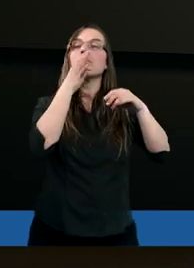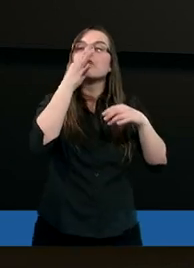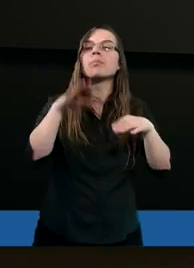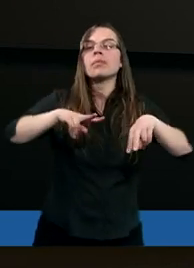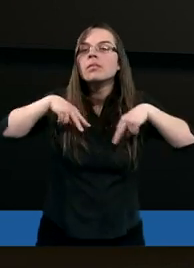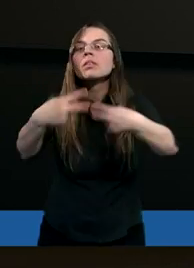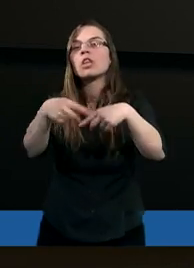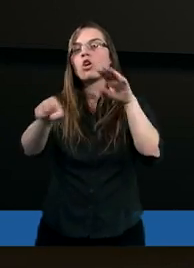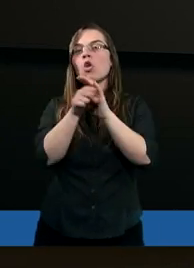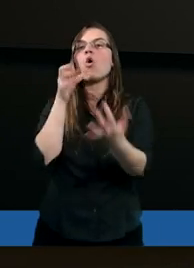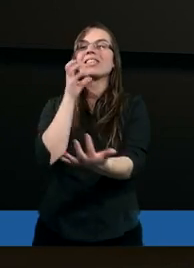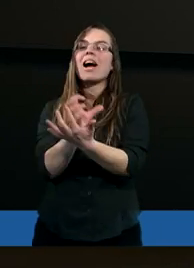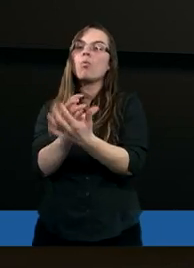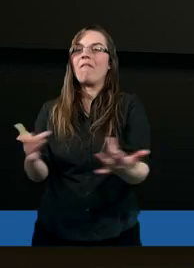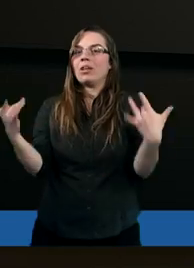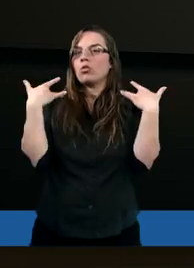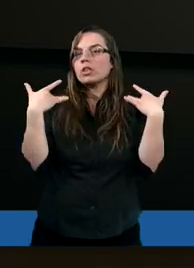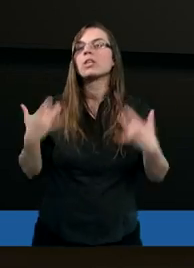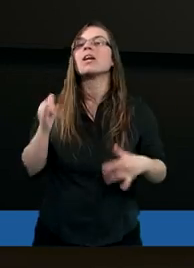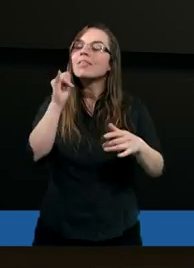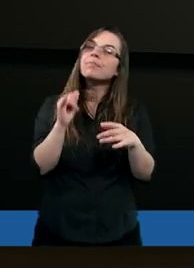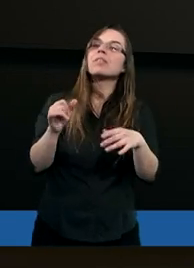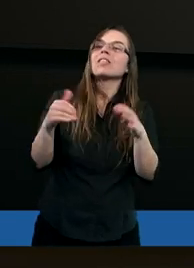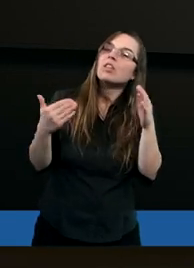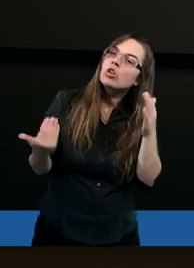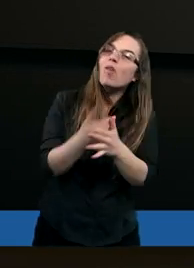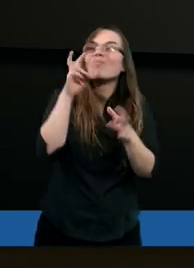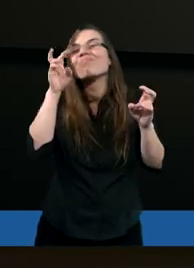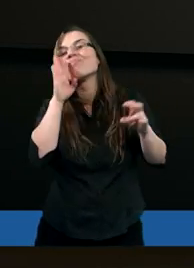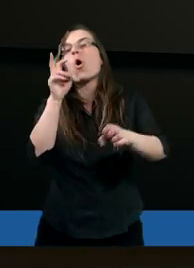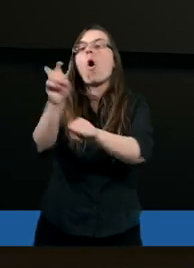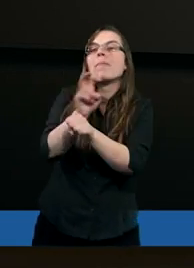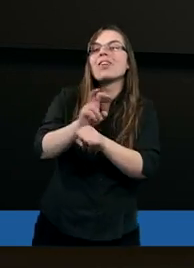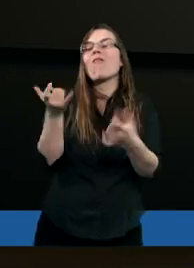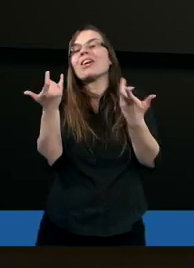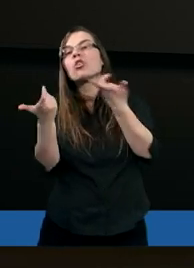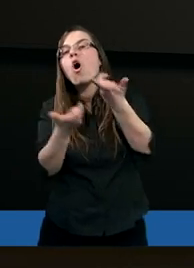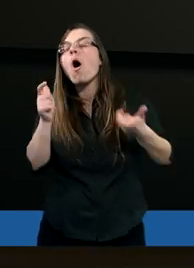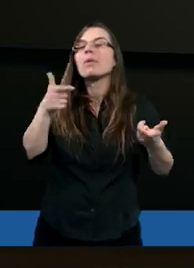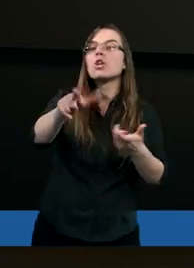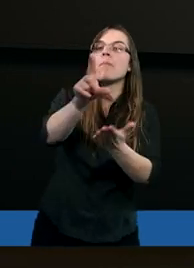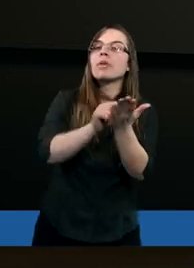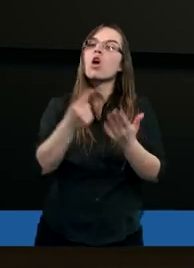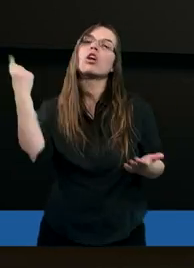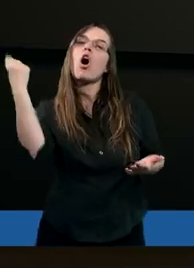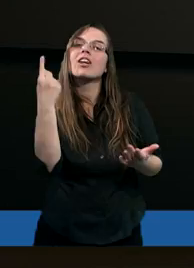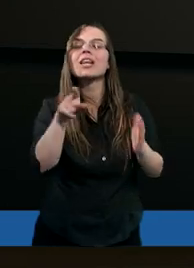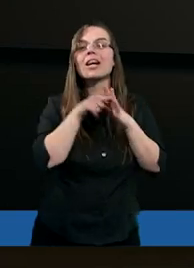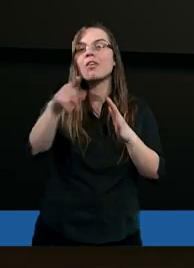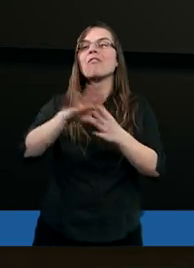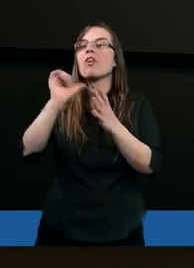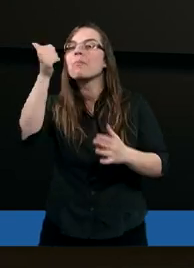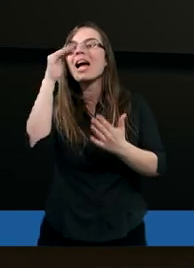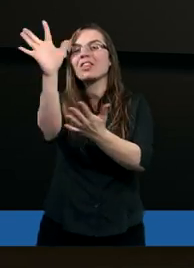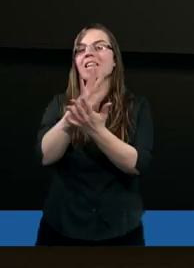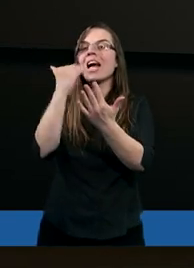Jakubowego. Znowu kombinowanie. Znowu to, przed czym Piotr ostrzegał tutaj w